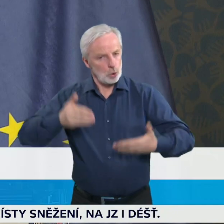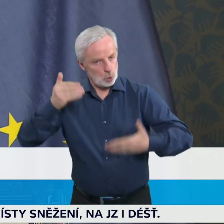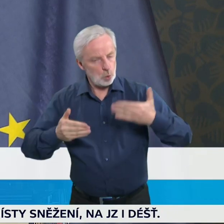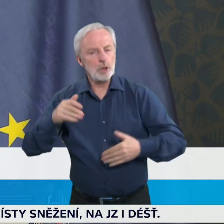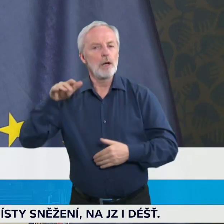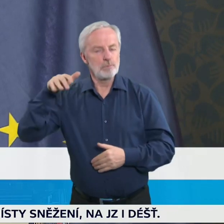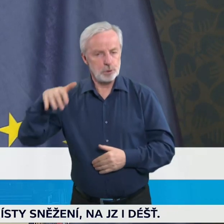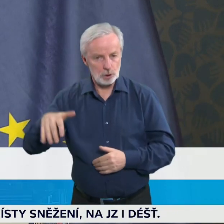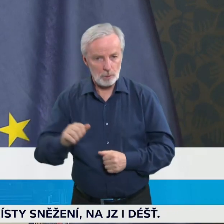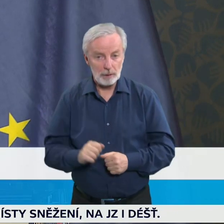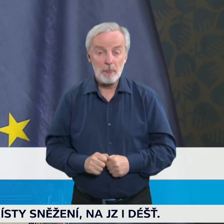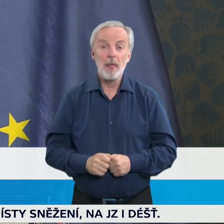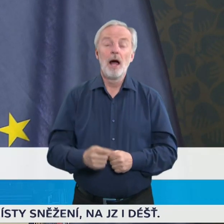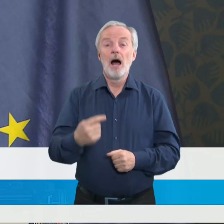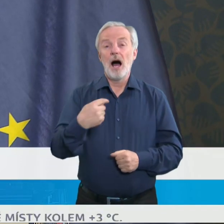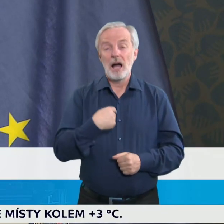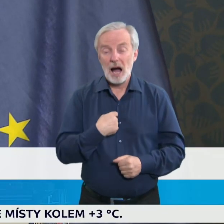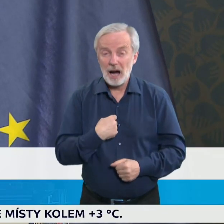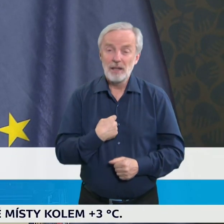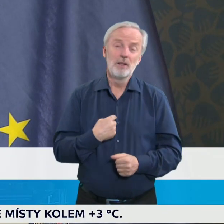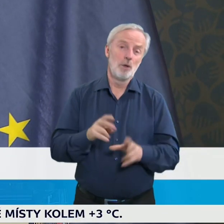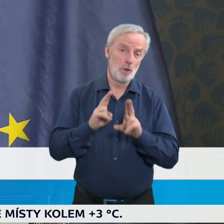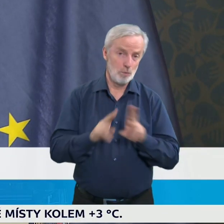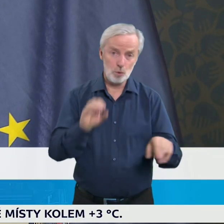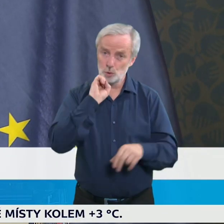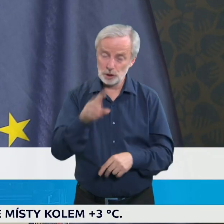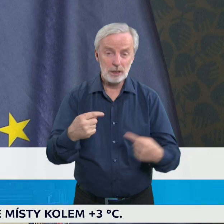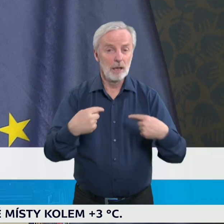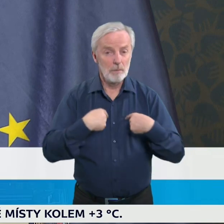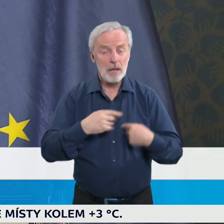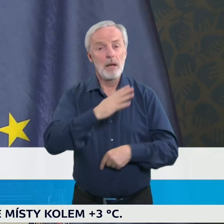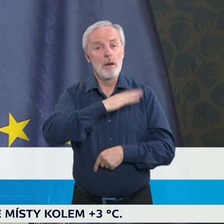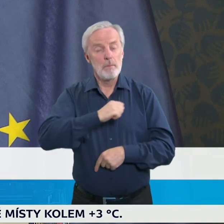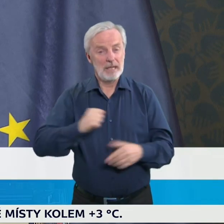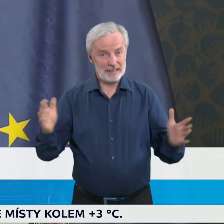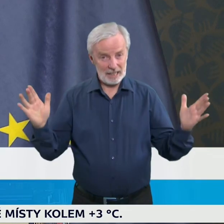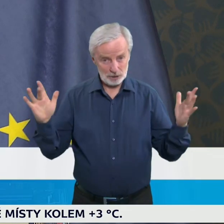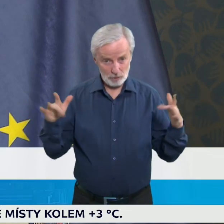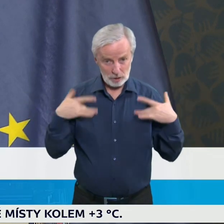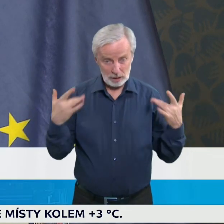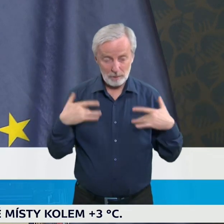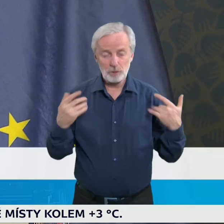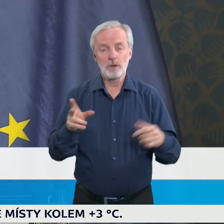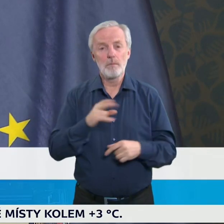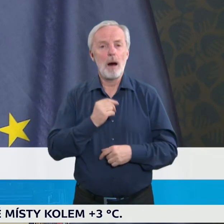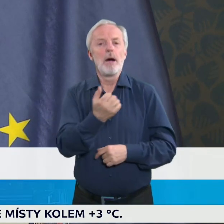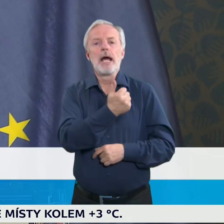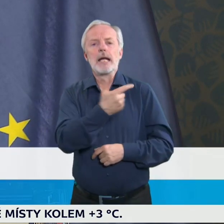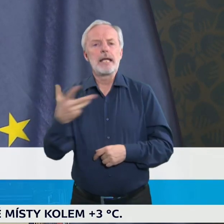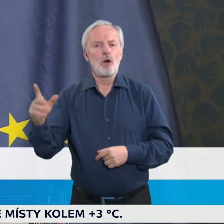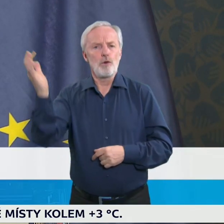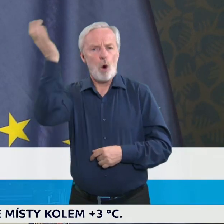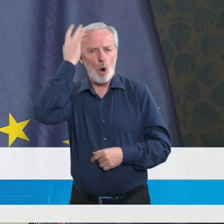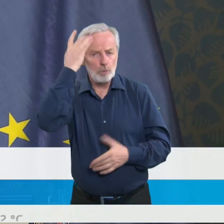rád bych řekl, že ministerstvo zdravotnictví má několik vědeckých pracovních skupin, skupinu laboratorní,